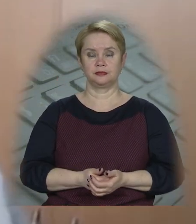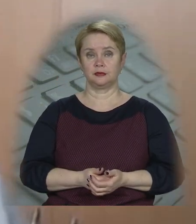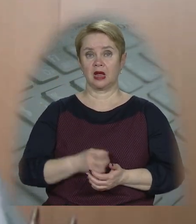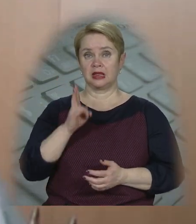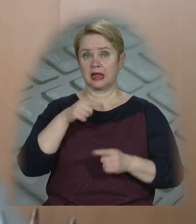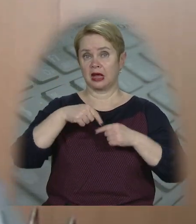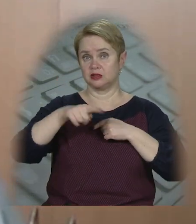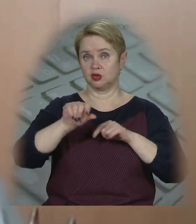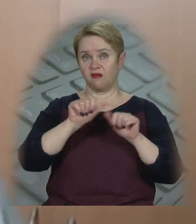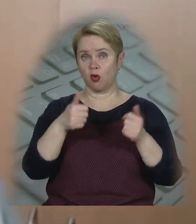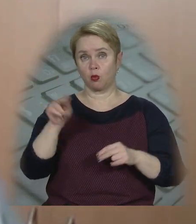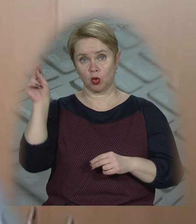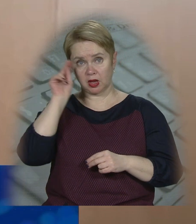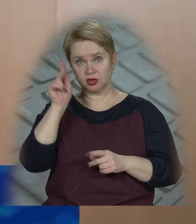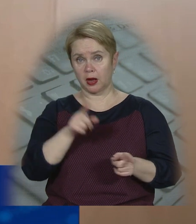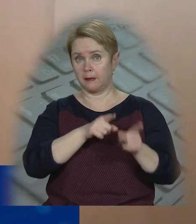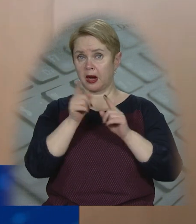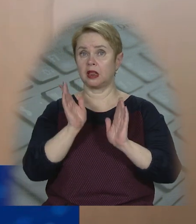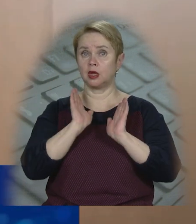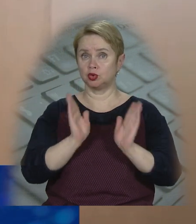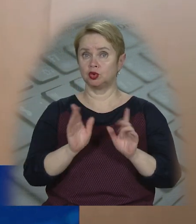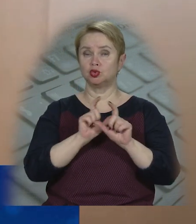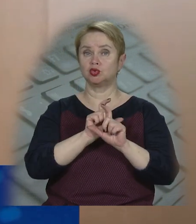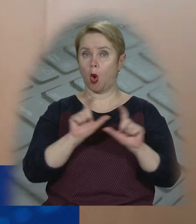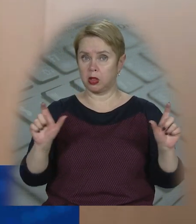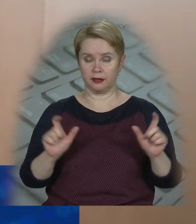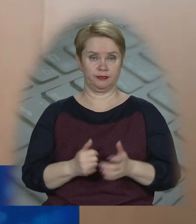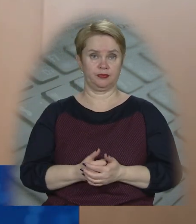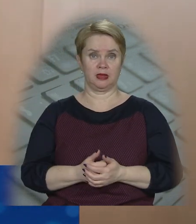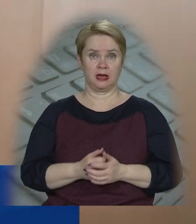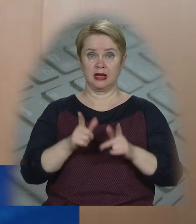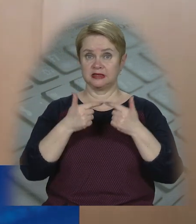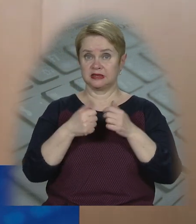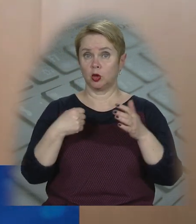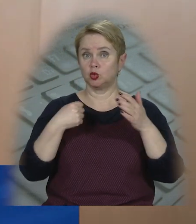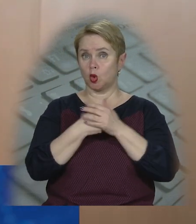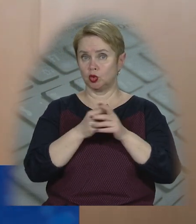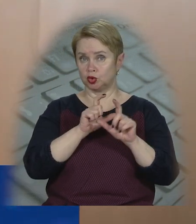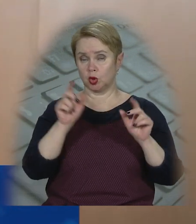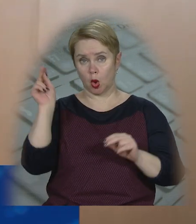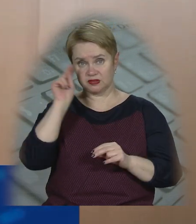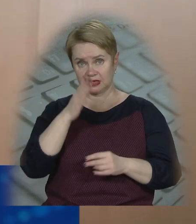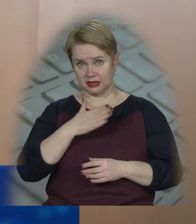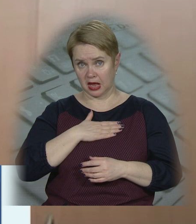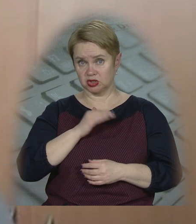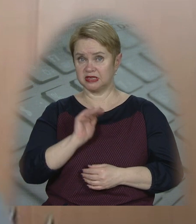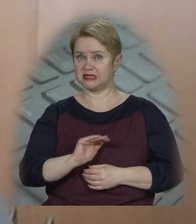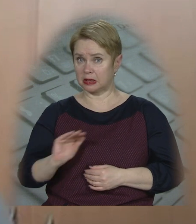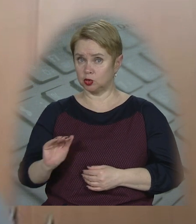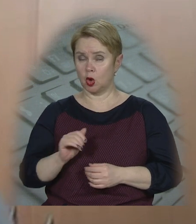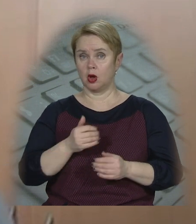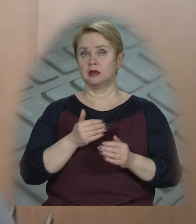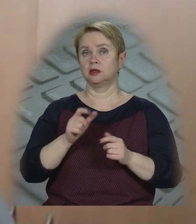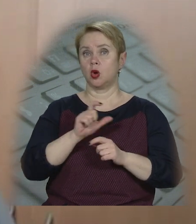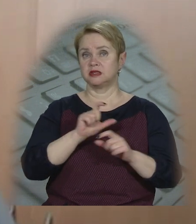На дистанційну форму навчання переходять лише школи. Заклади дошкільної освіти – це наші садочки.